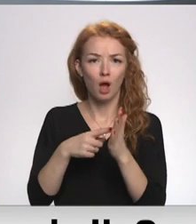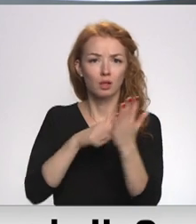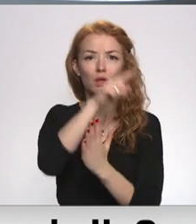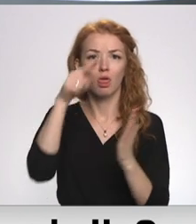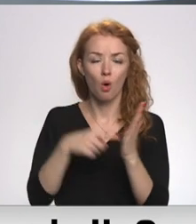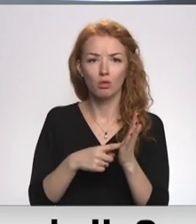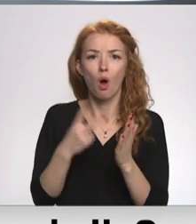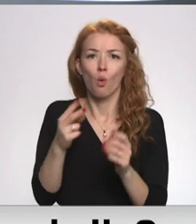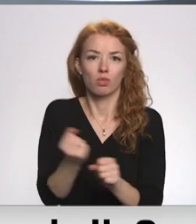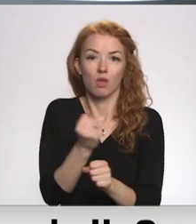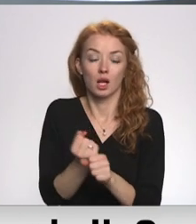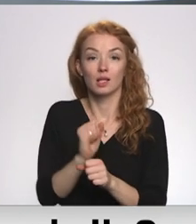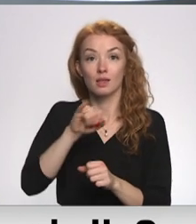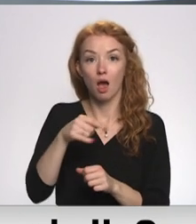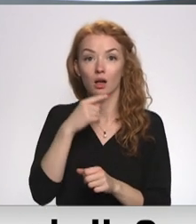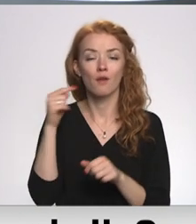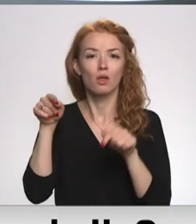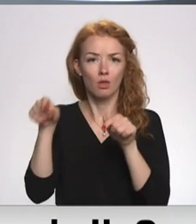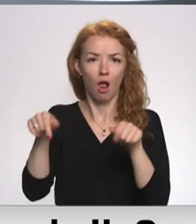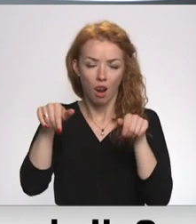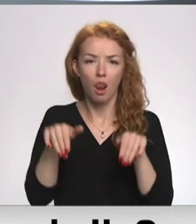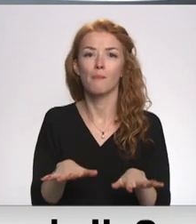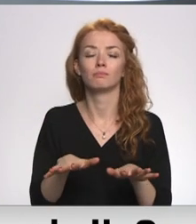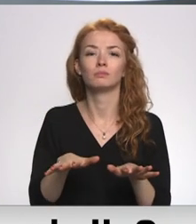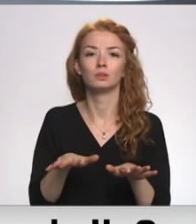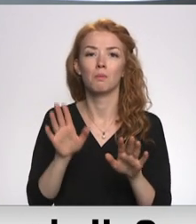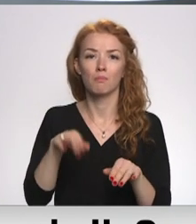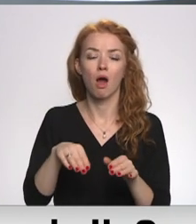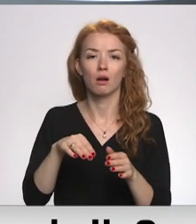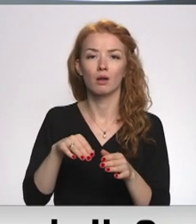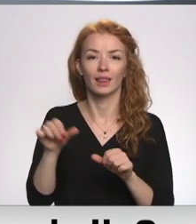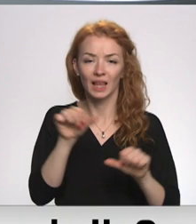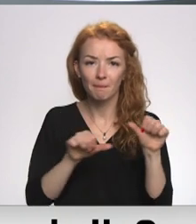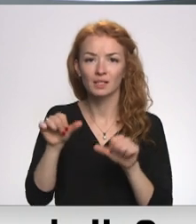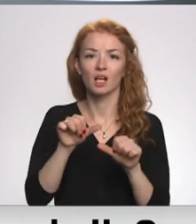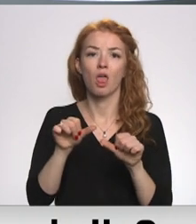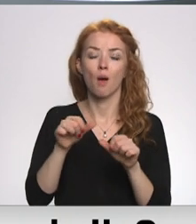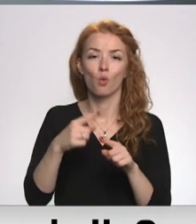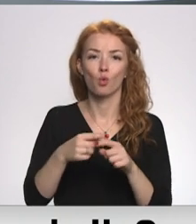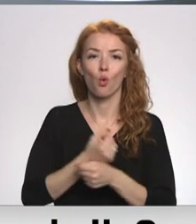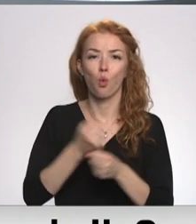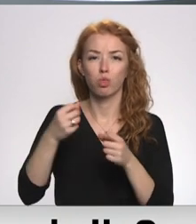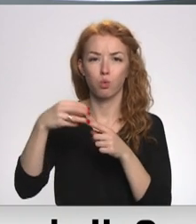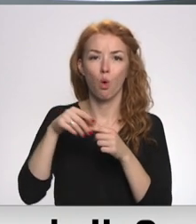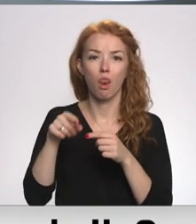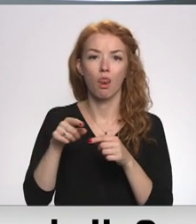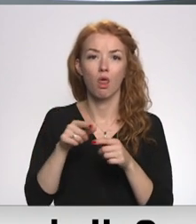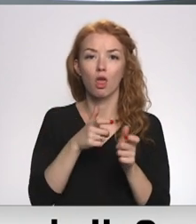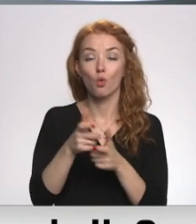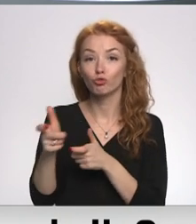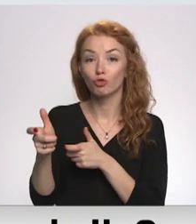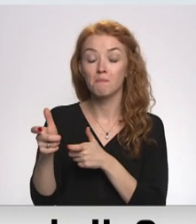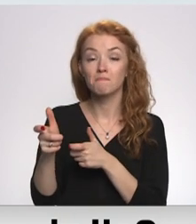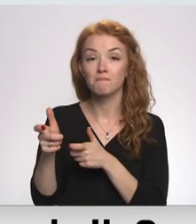un rietumu valstīm, ja Krievija izšķirtos par taktiskajiem kodoli ieročiem, par šiem ķīmiskajiem ieročiem? Šeit es domāju diezgan